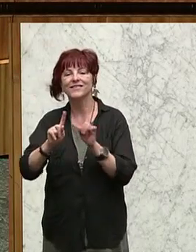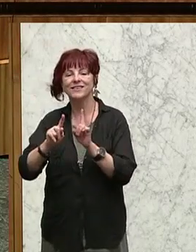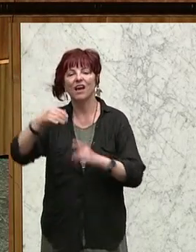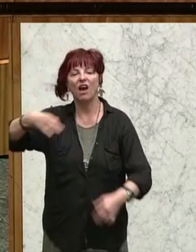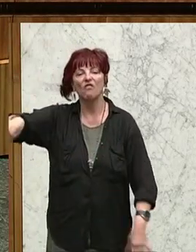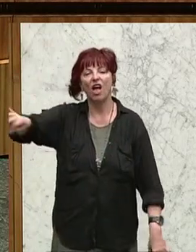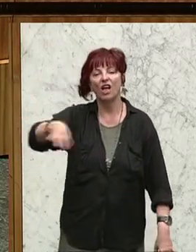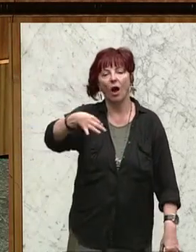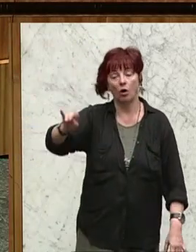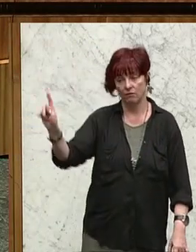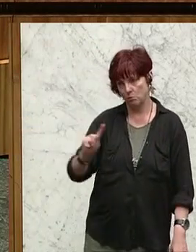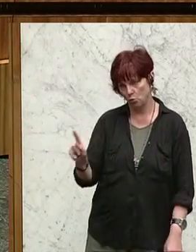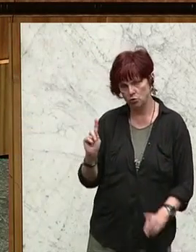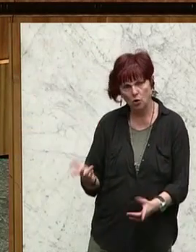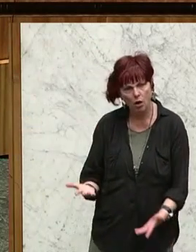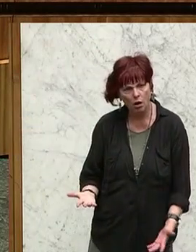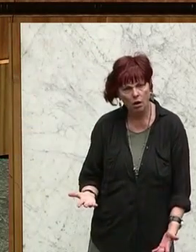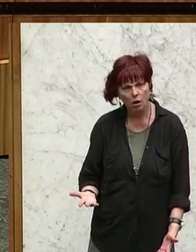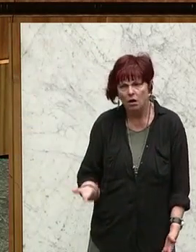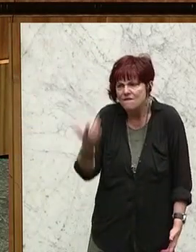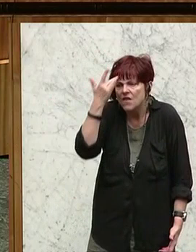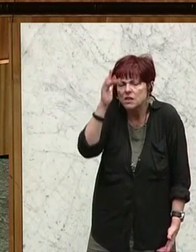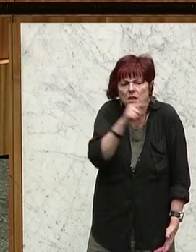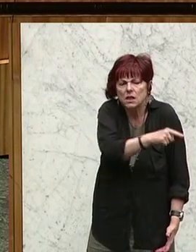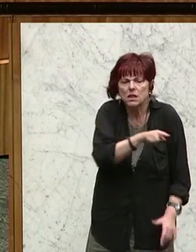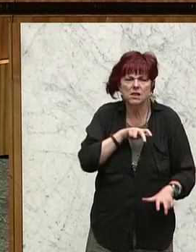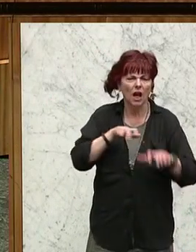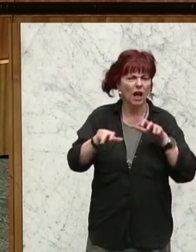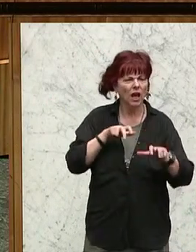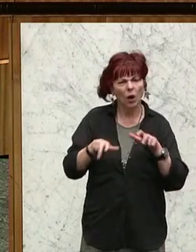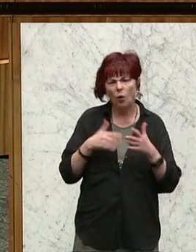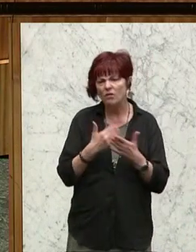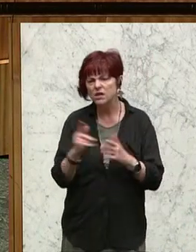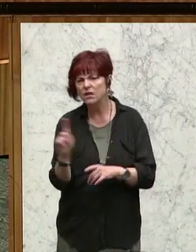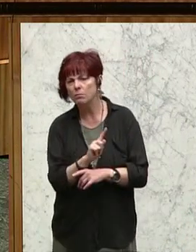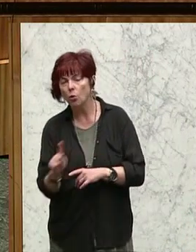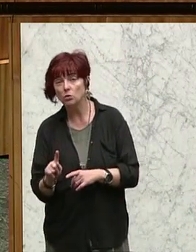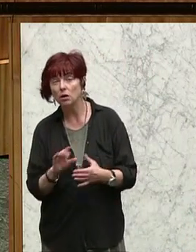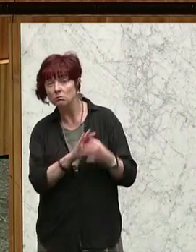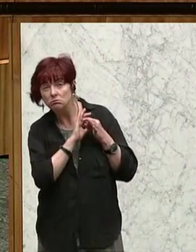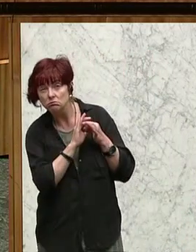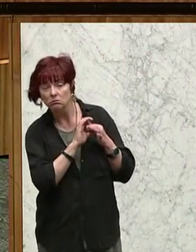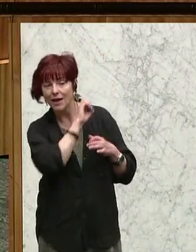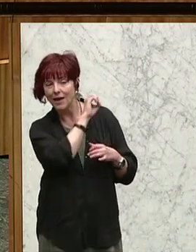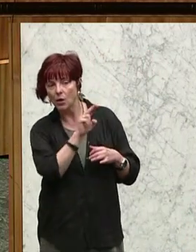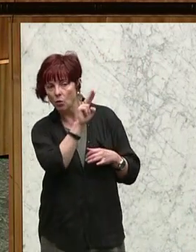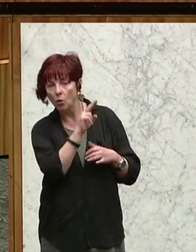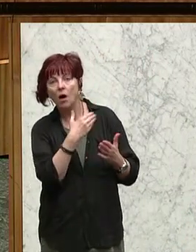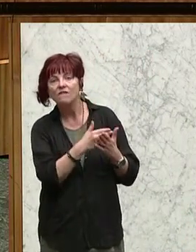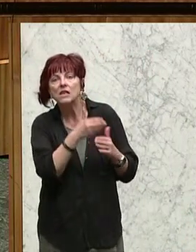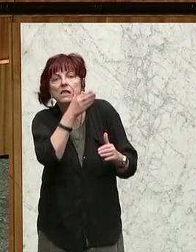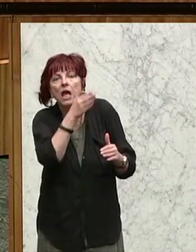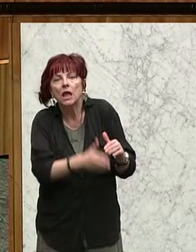auszuschließen, wo dieser Verbotsexzess dieser Regierung im Verbund mit der Europäischen Union irgendwann